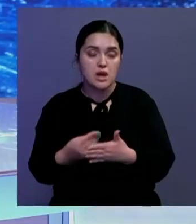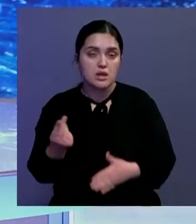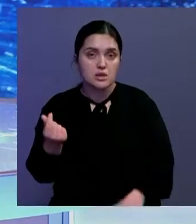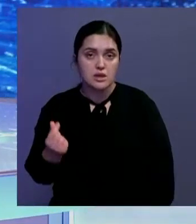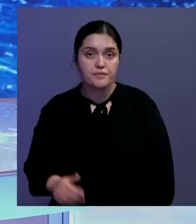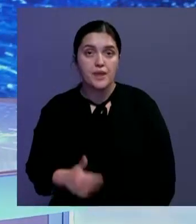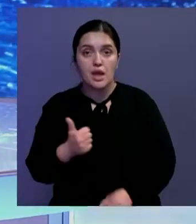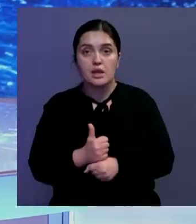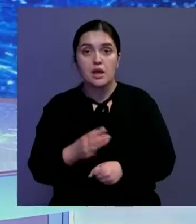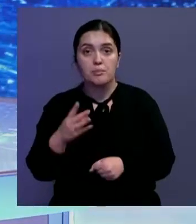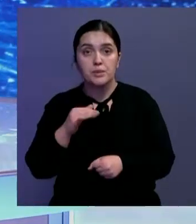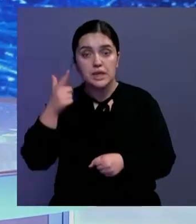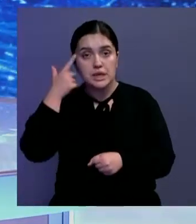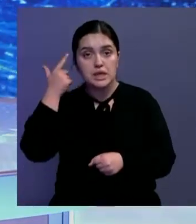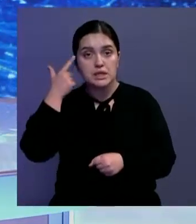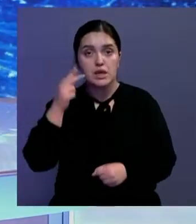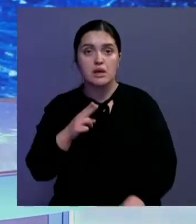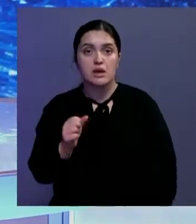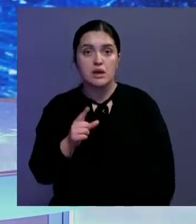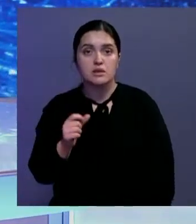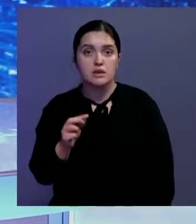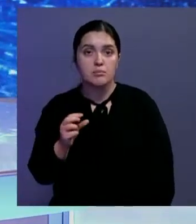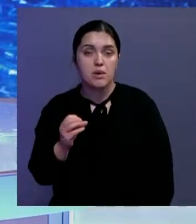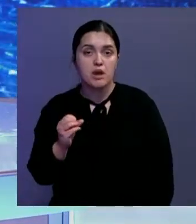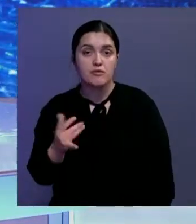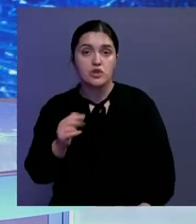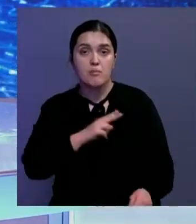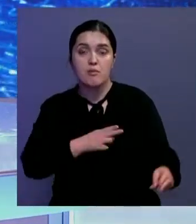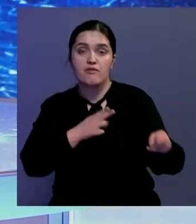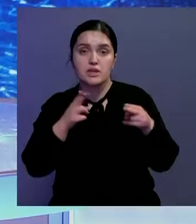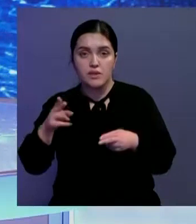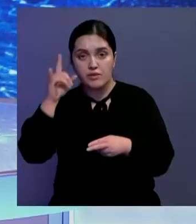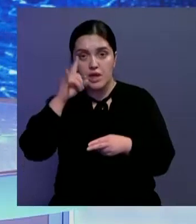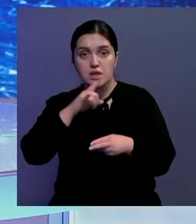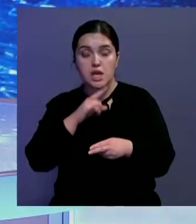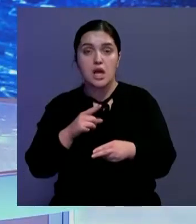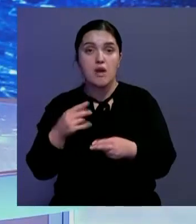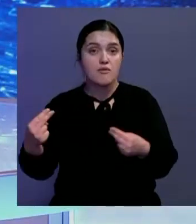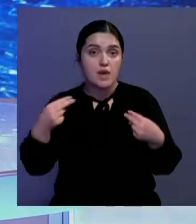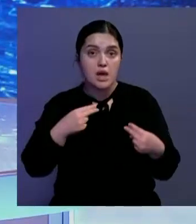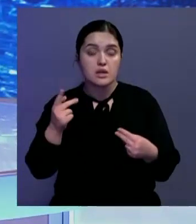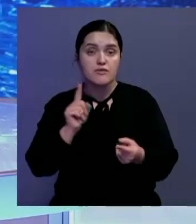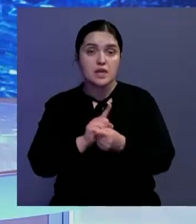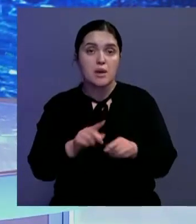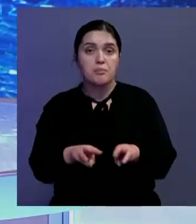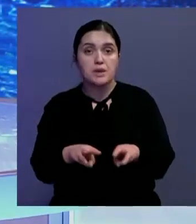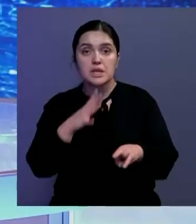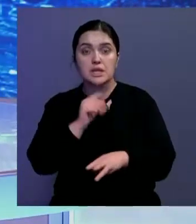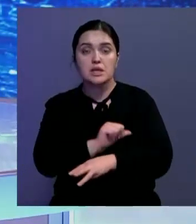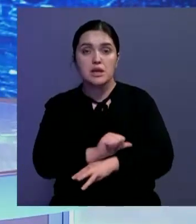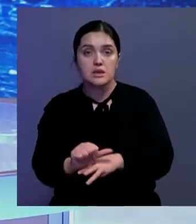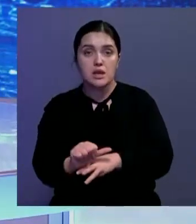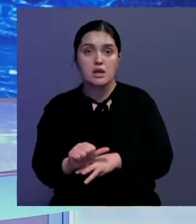Глава МИДа Кыргызстана Руслан Казакпаев находится с рабочим визитом в Казахстане. С ним встретился министр иностранных дел